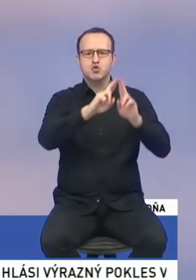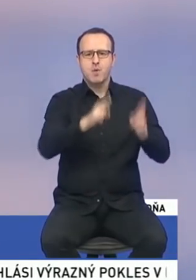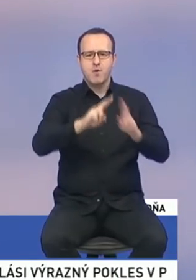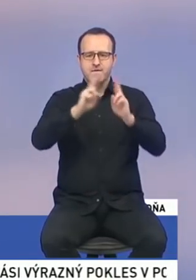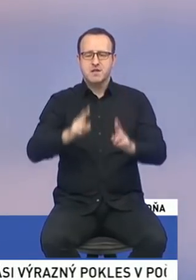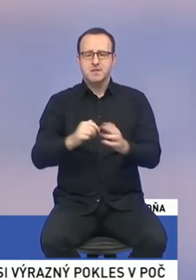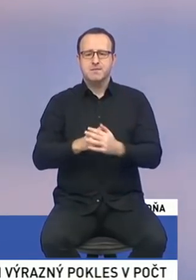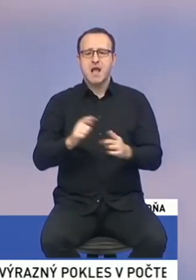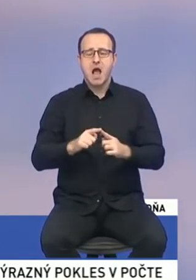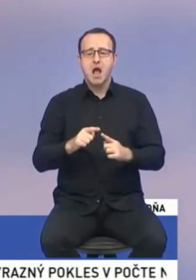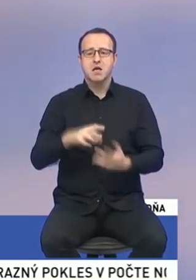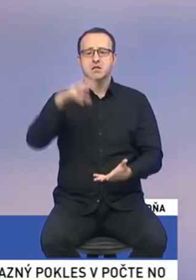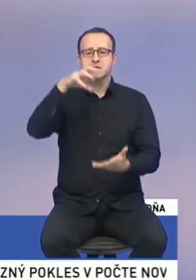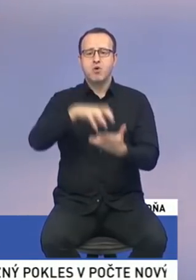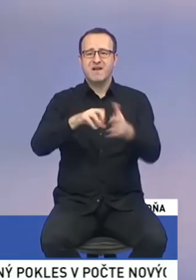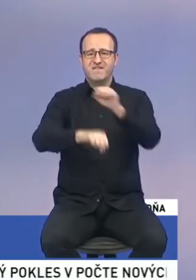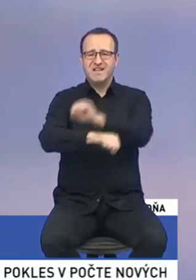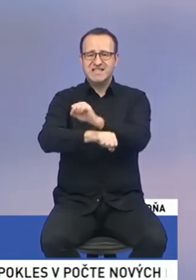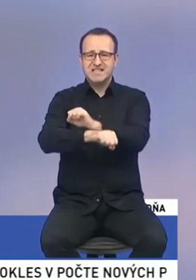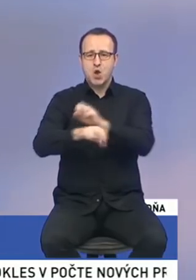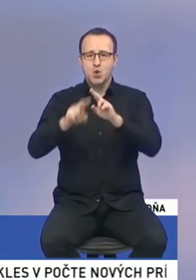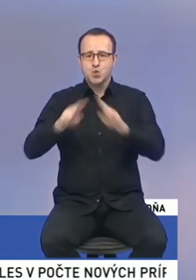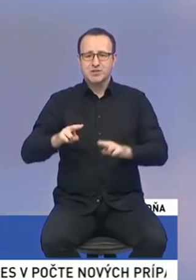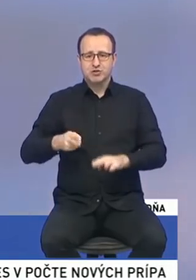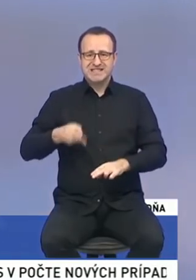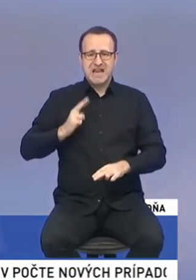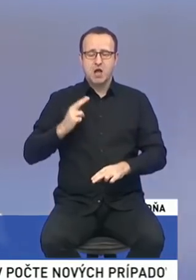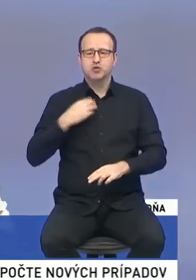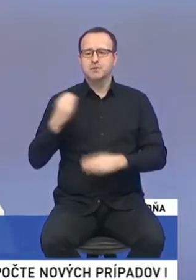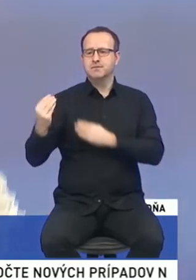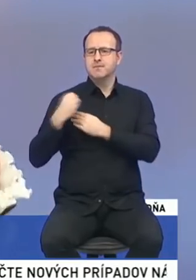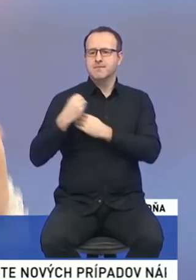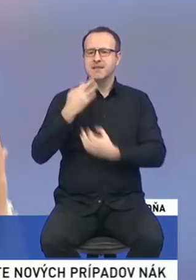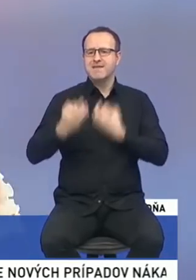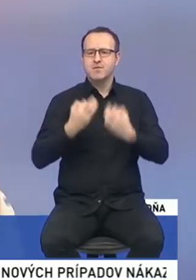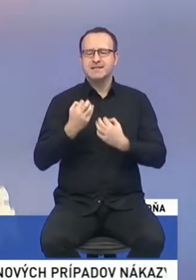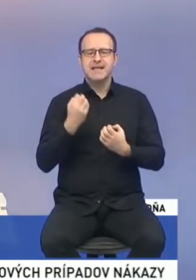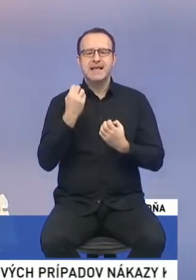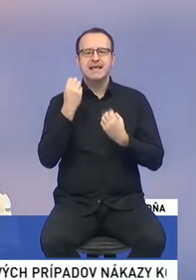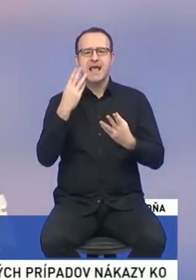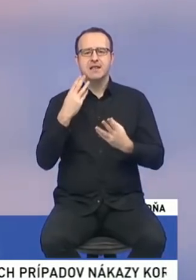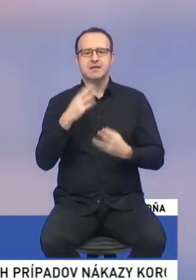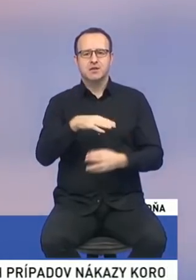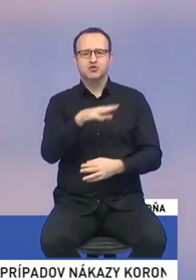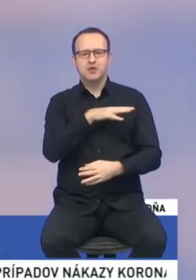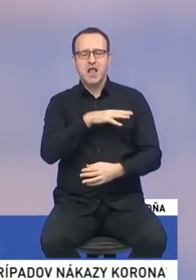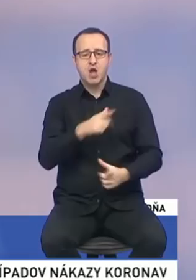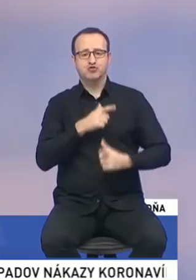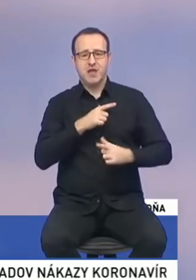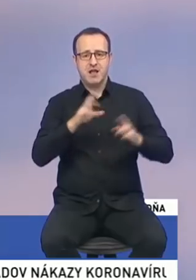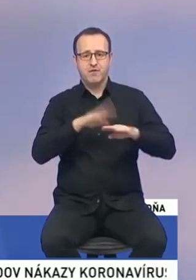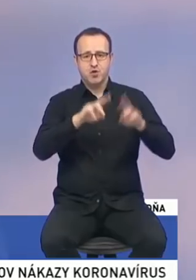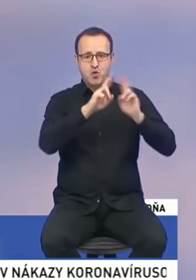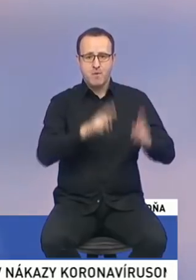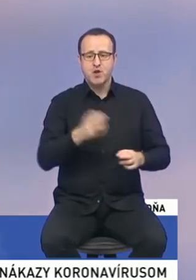Zbor Vezenské a Justičnej stráže nás informuje, kedy daná žena, kedy žije v tom domove, či ten násilník po